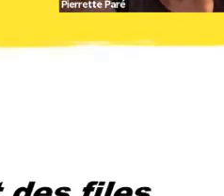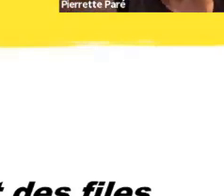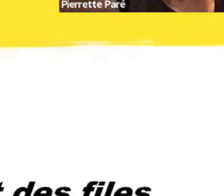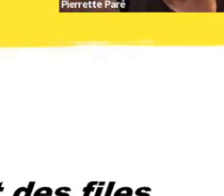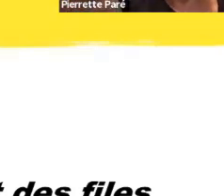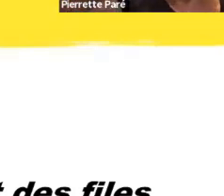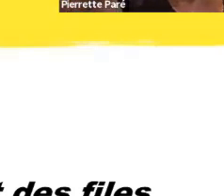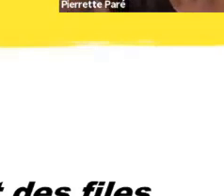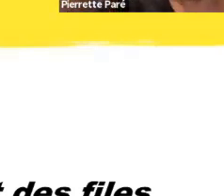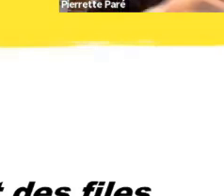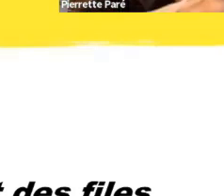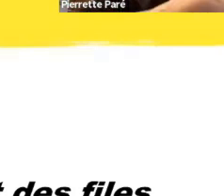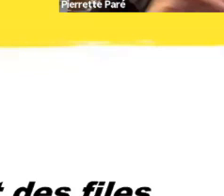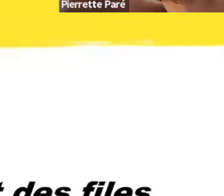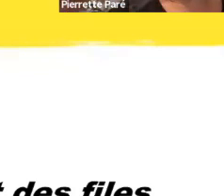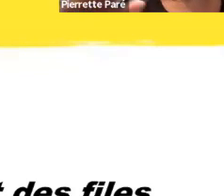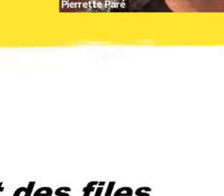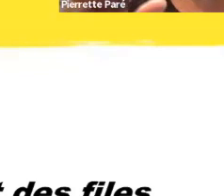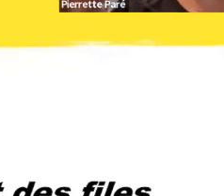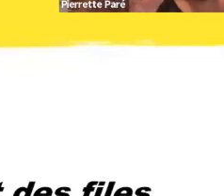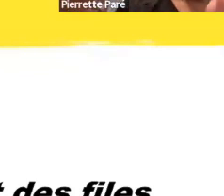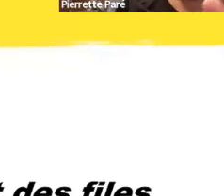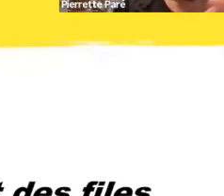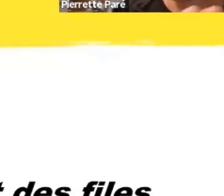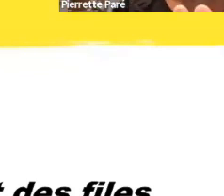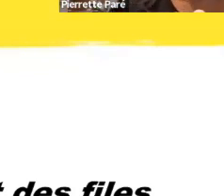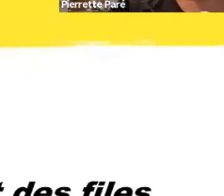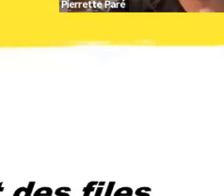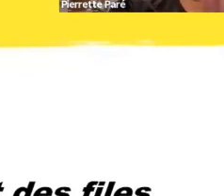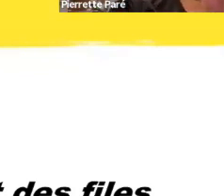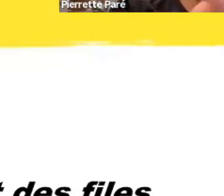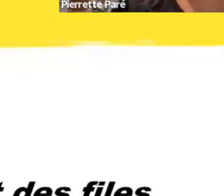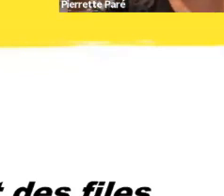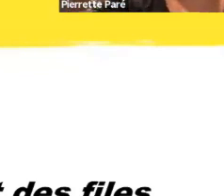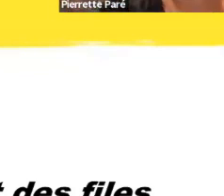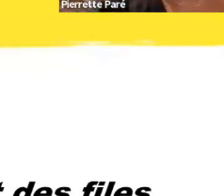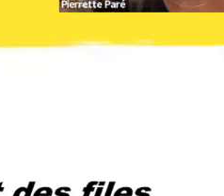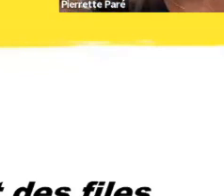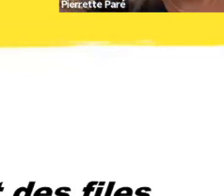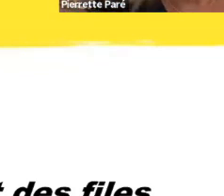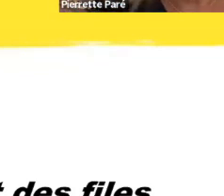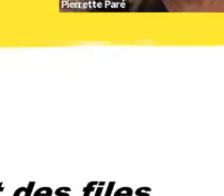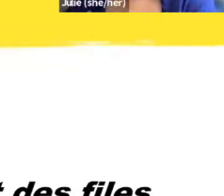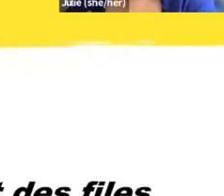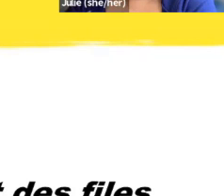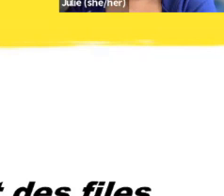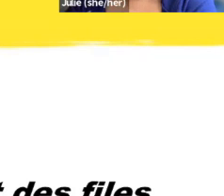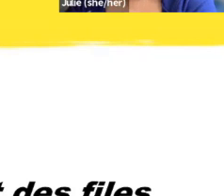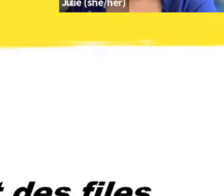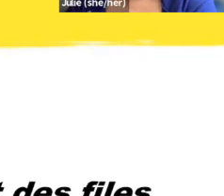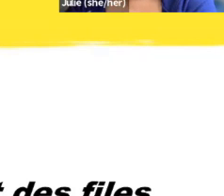mais non, non, nous autres, on t'aide pas, regarde, moi, il faut que je passe, toi, ben attendre. Oui.